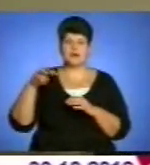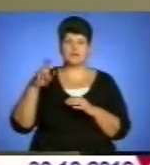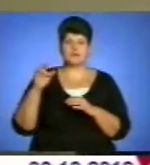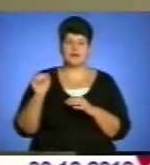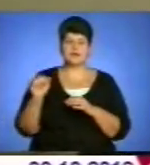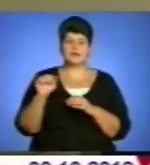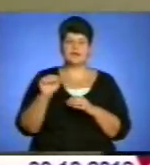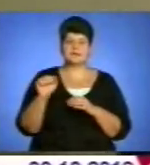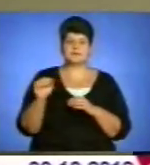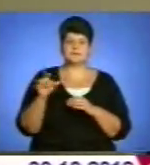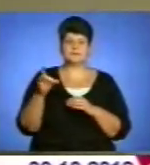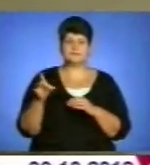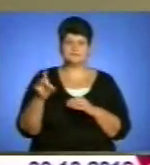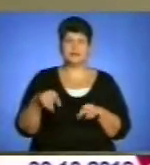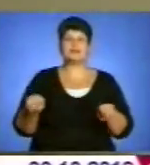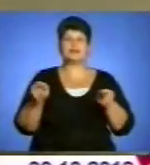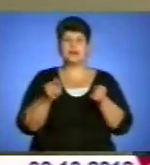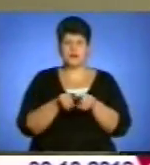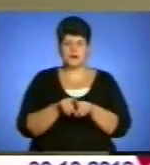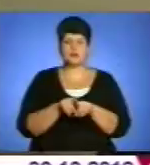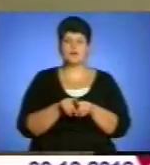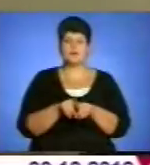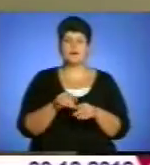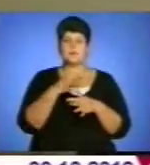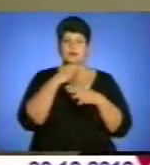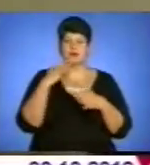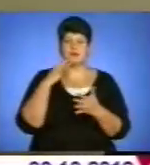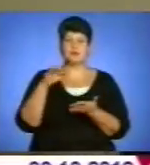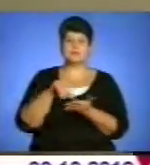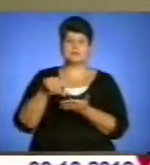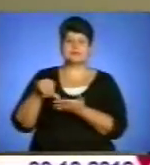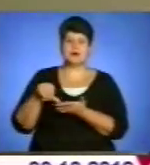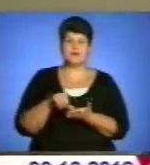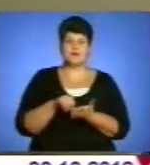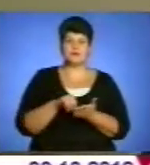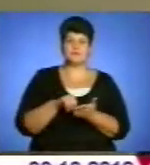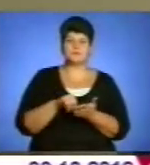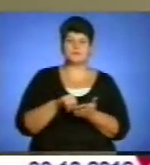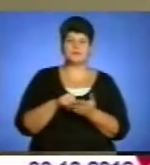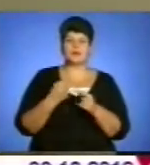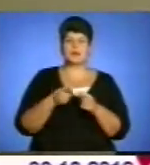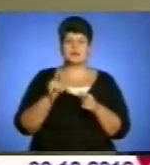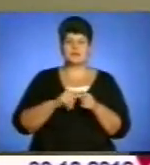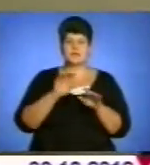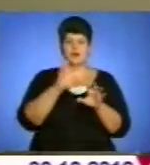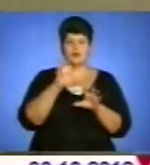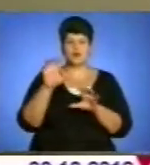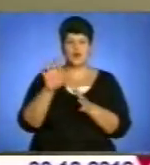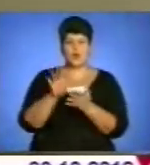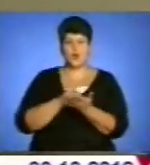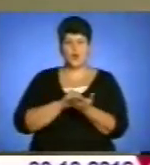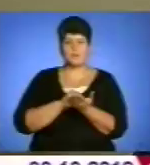Також багато представлено це такі фотокопії